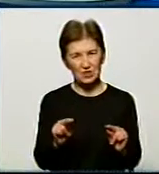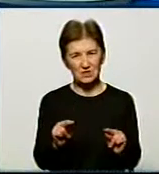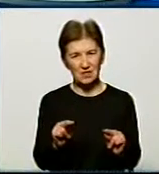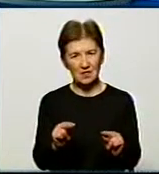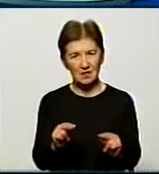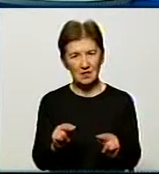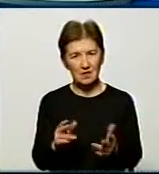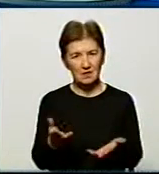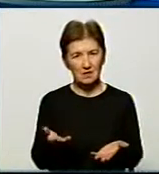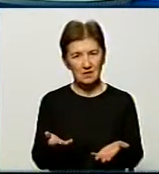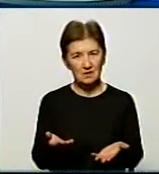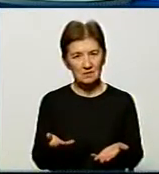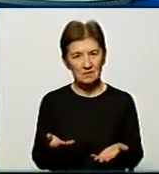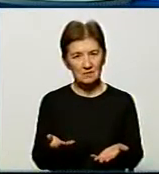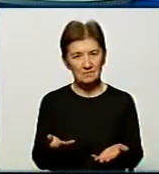називали при цьому?